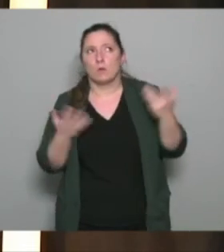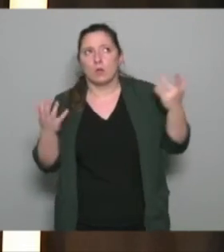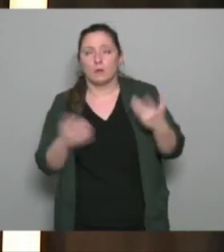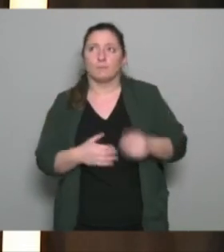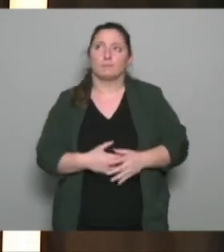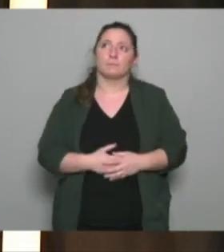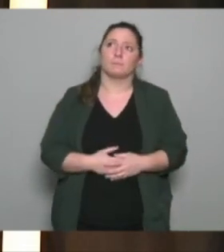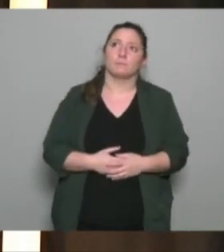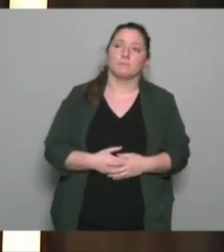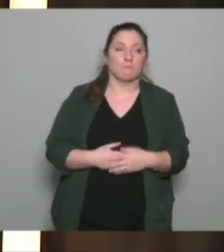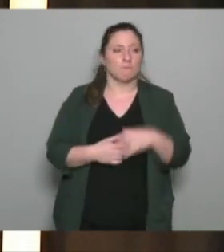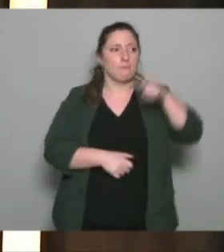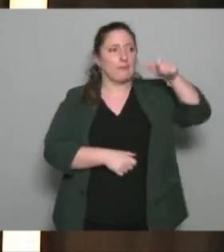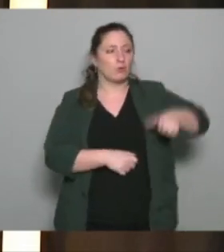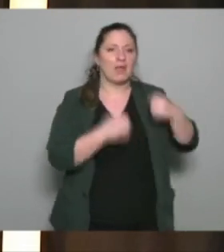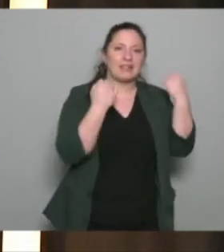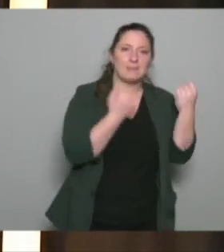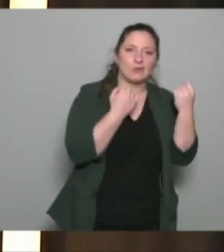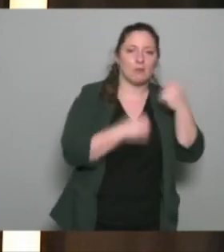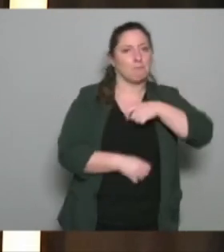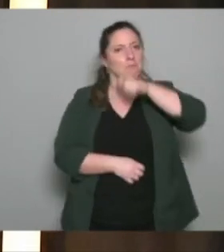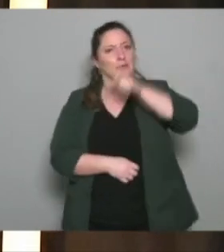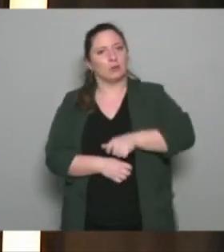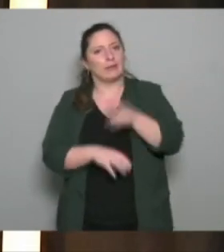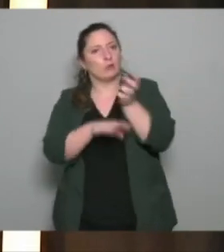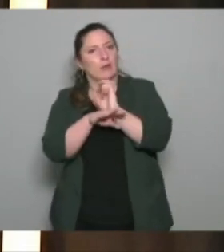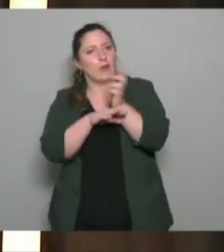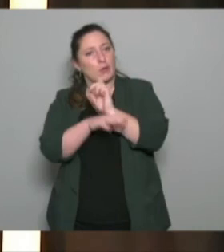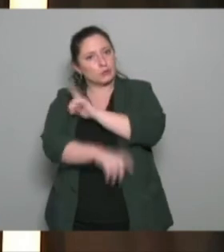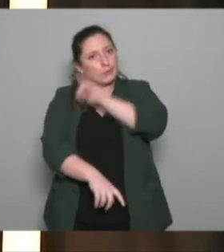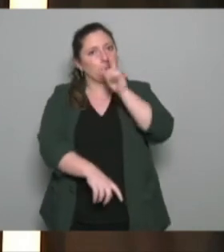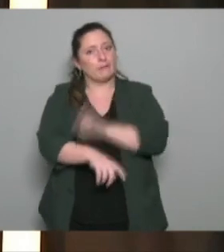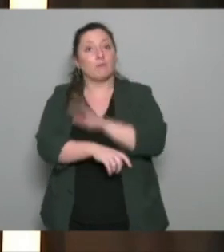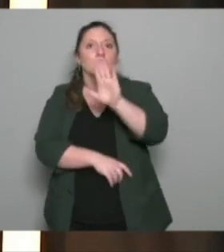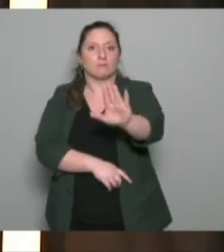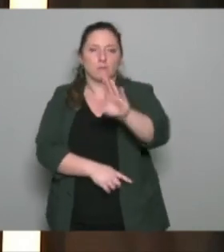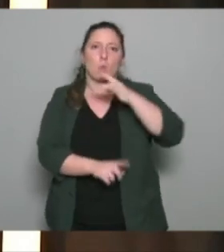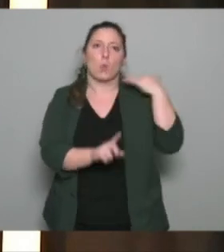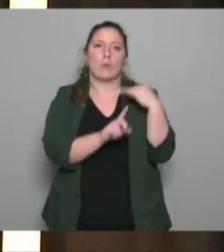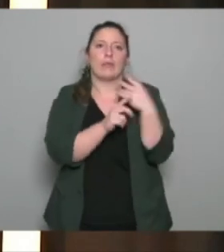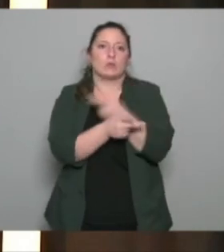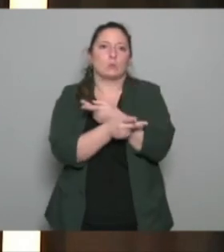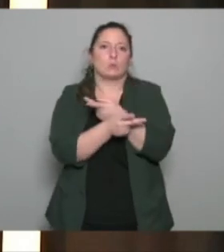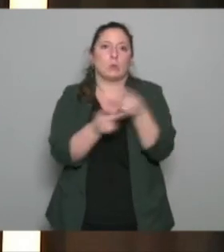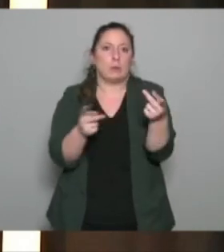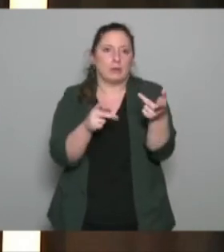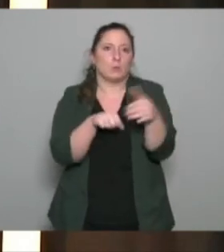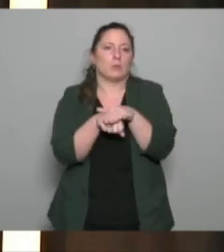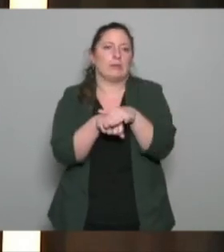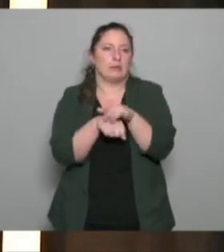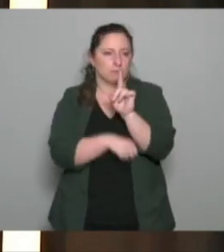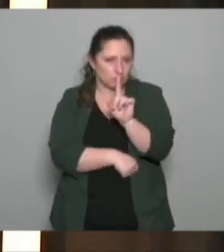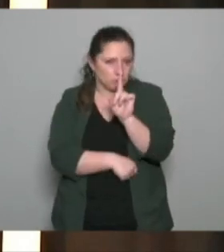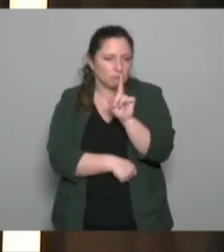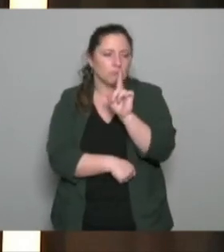des animateurs des éducateurs sportifs sur cet enjeu de politique publique ok bien donc il va falloir